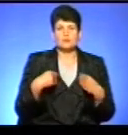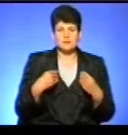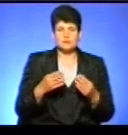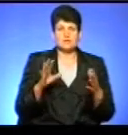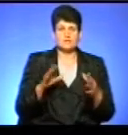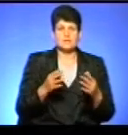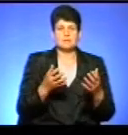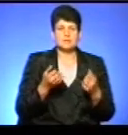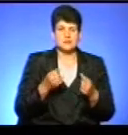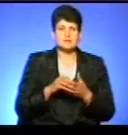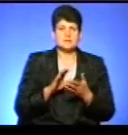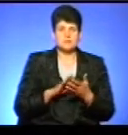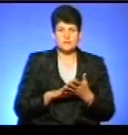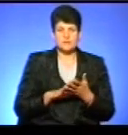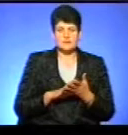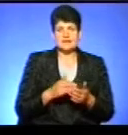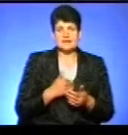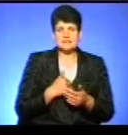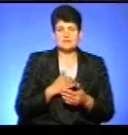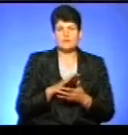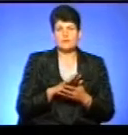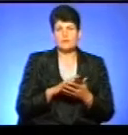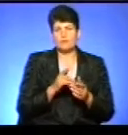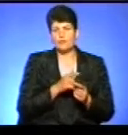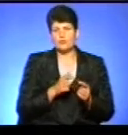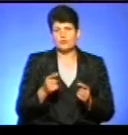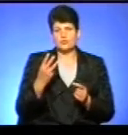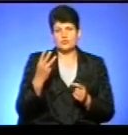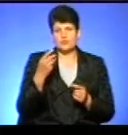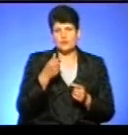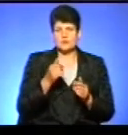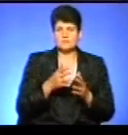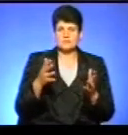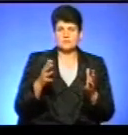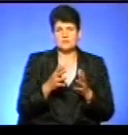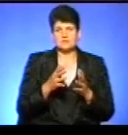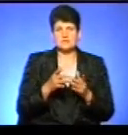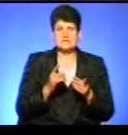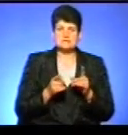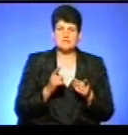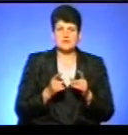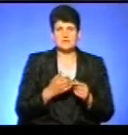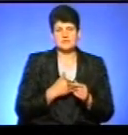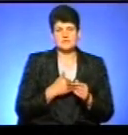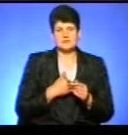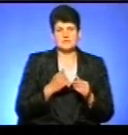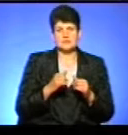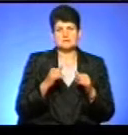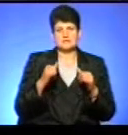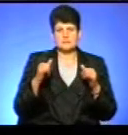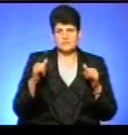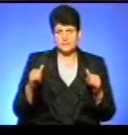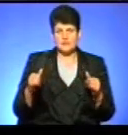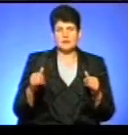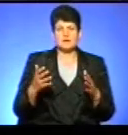всіх прийняти і всіх зареєструвати. Ініціатива впродовж трьох років зростає чи зменшується? Насправді ініціатива, вона зростає.